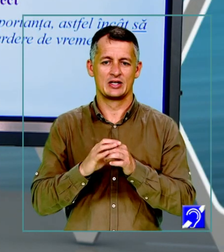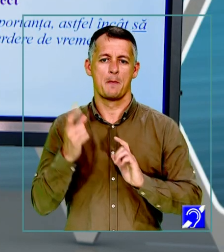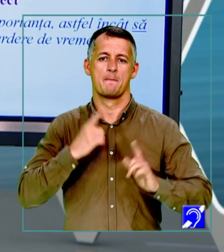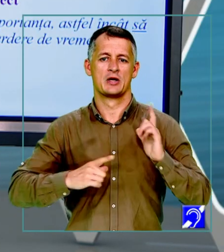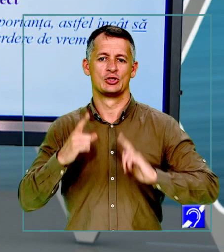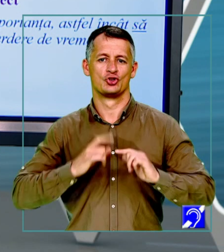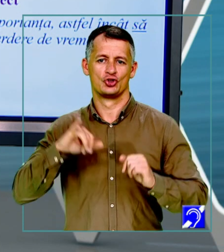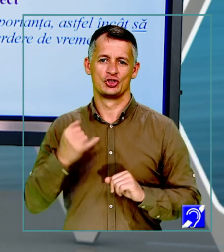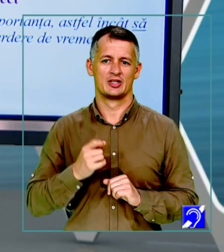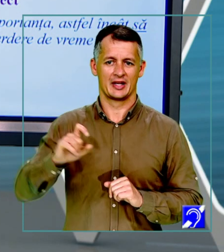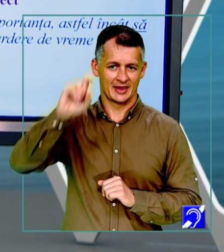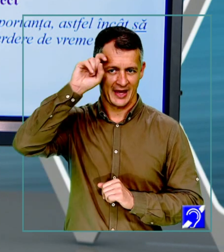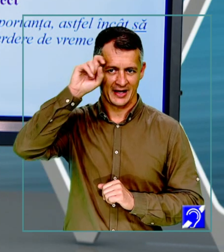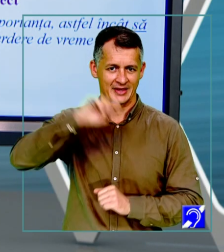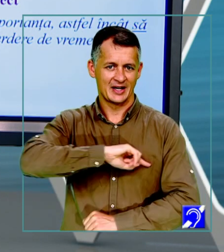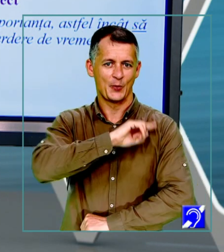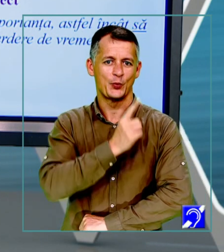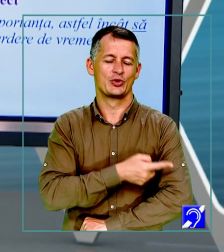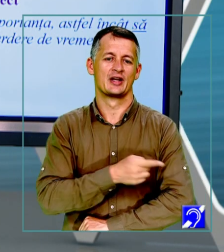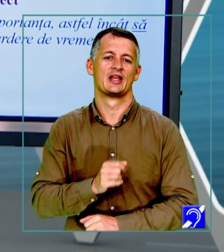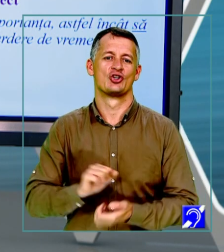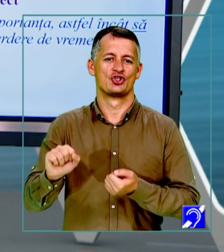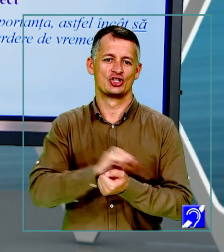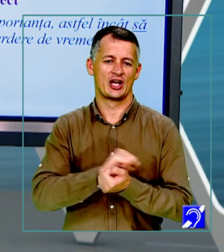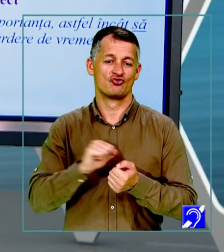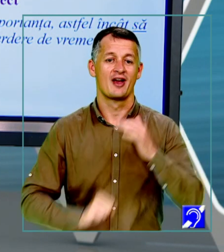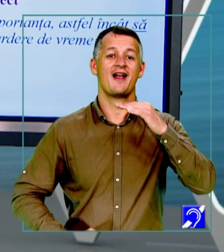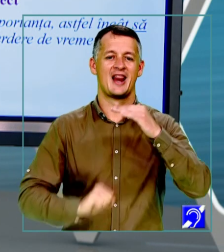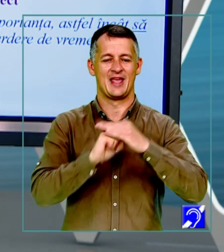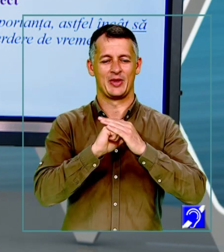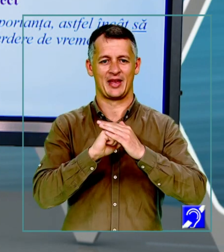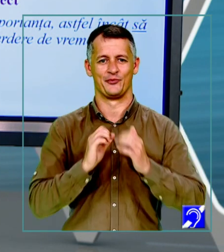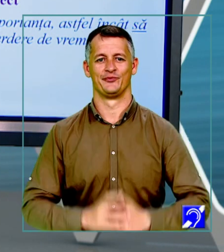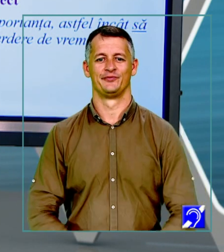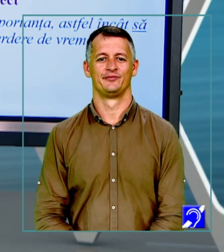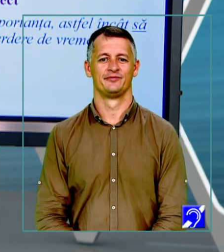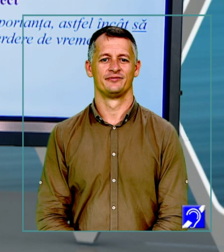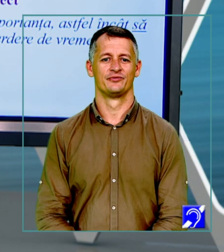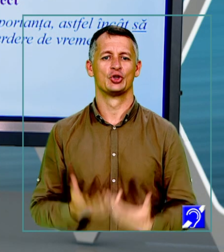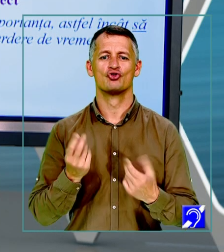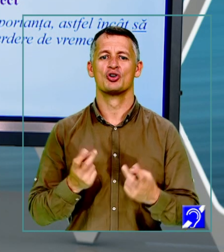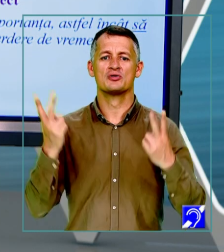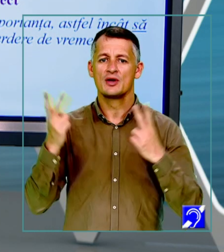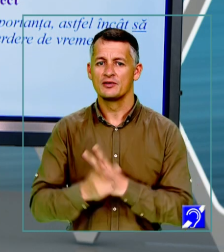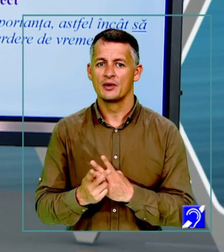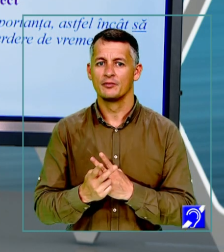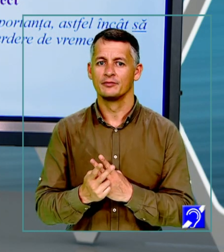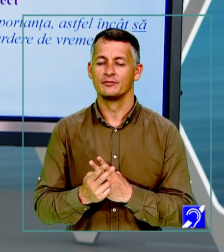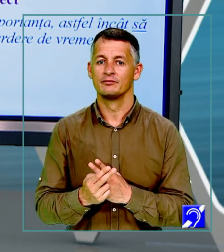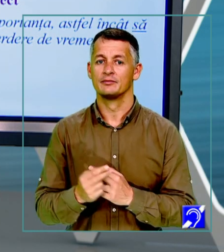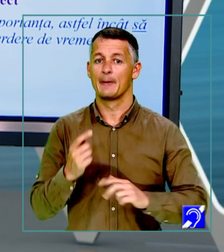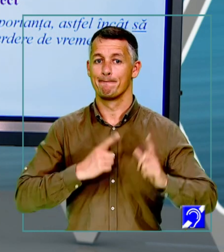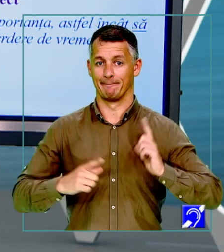pasiuni și de încrederea în puterea de a șterge limitele. Ce înțeleg? Că